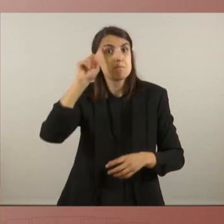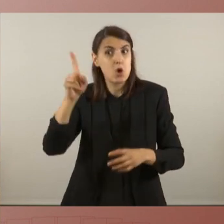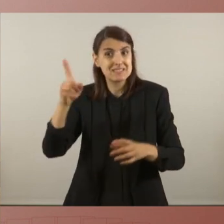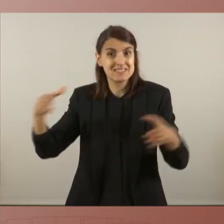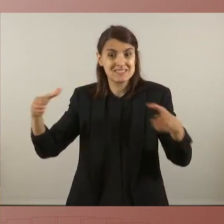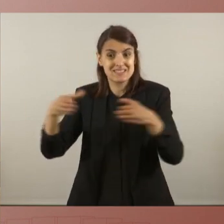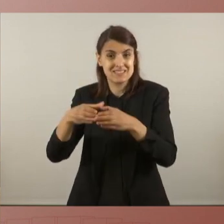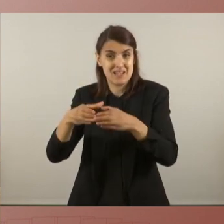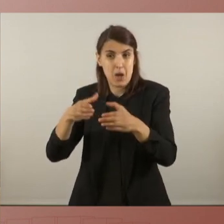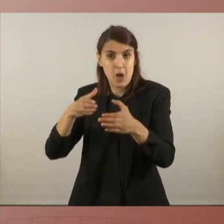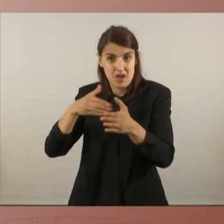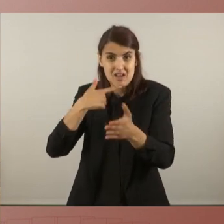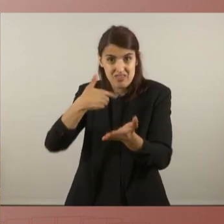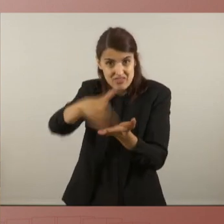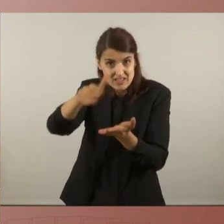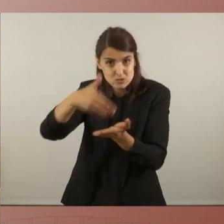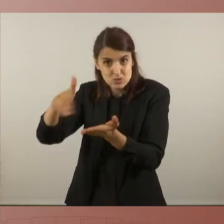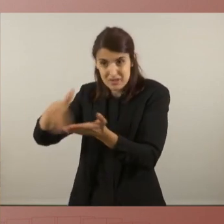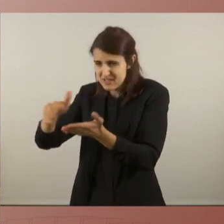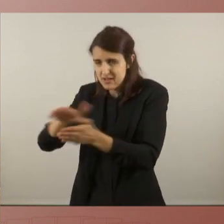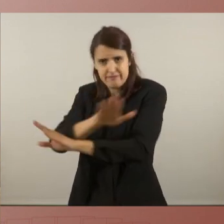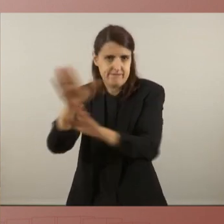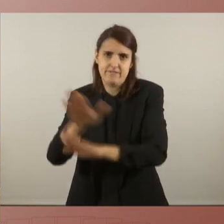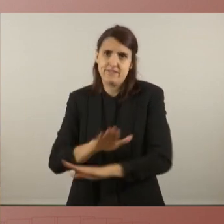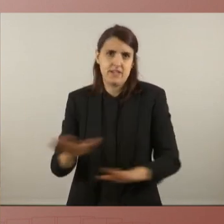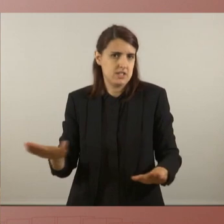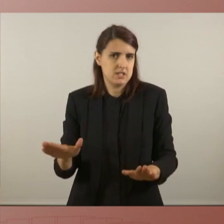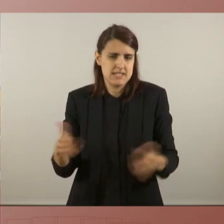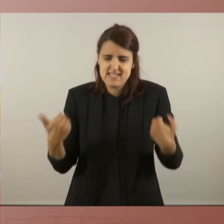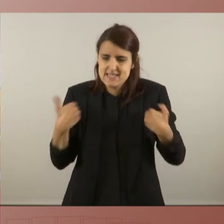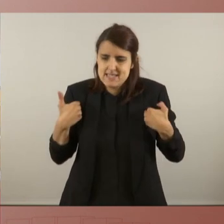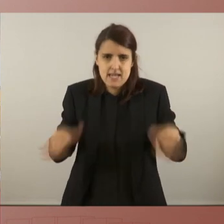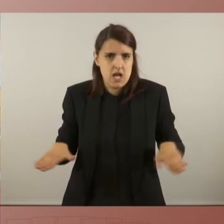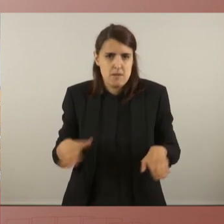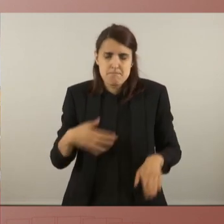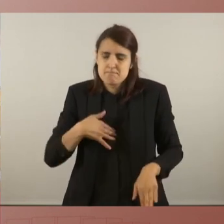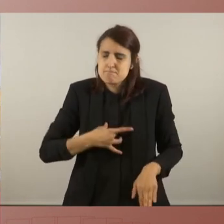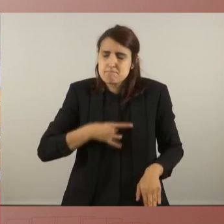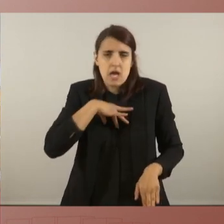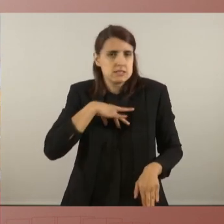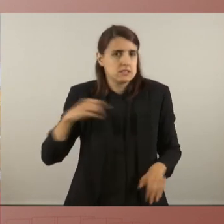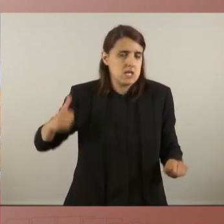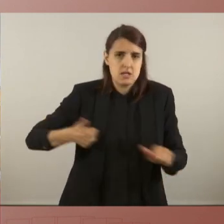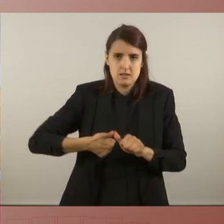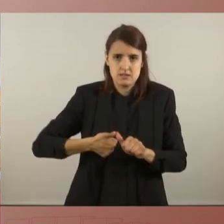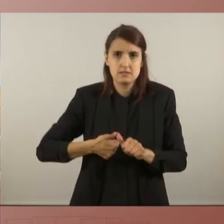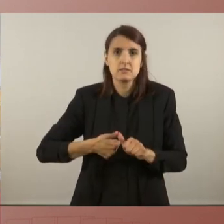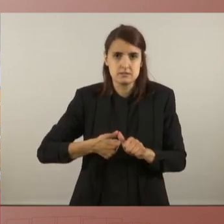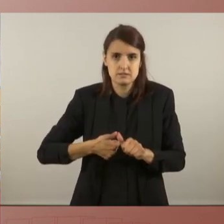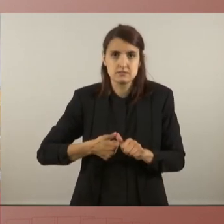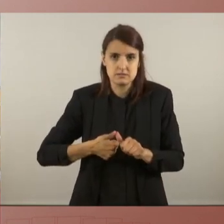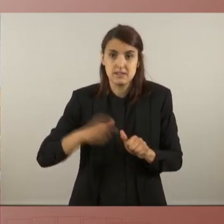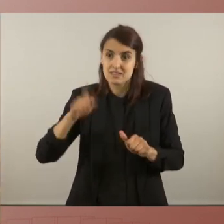en desnonaments s'han d'acabar immediatament ja ja n'hi ha hagut masses també cal prohibir-los els